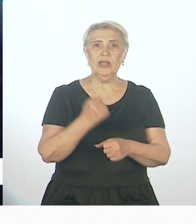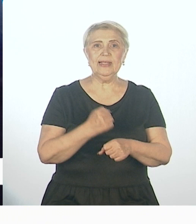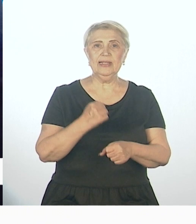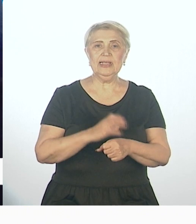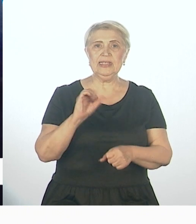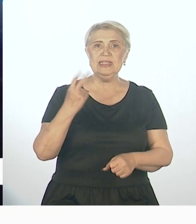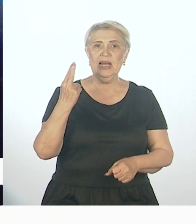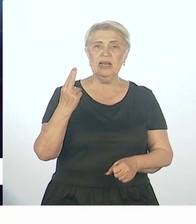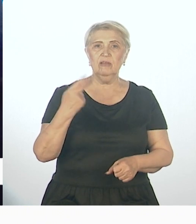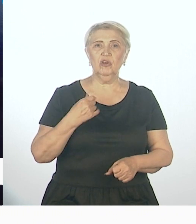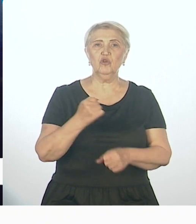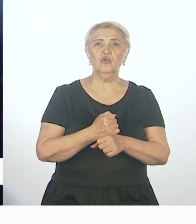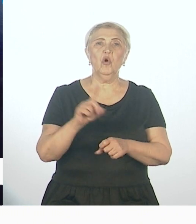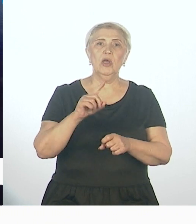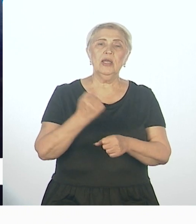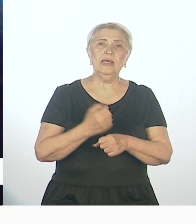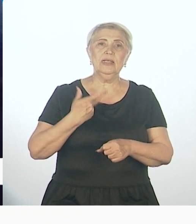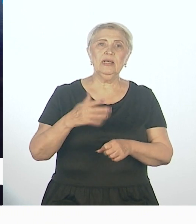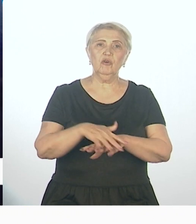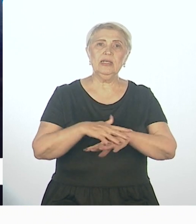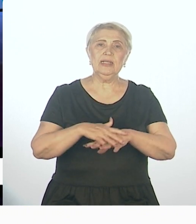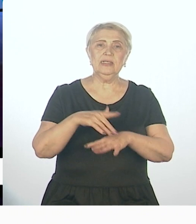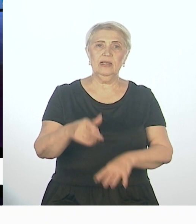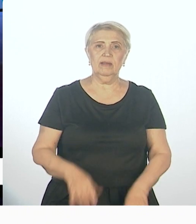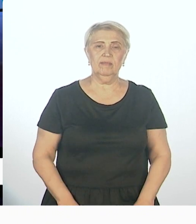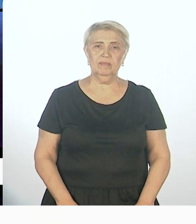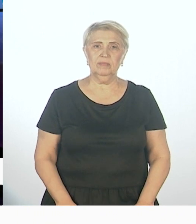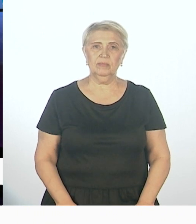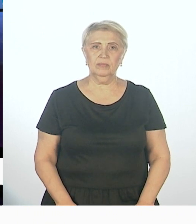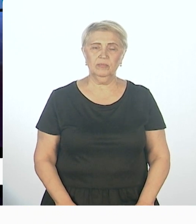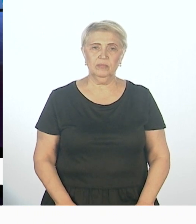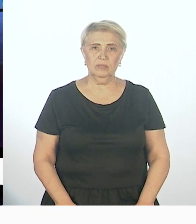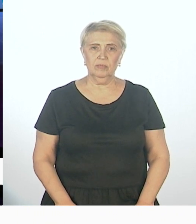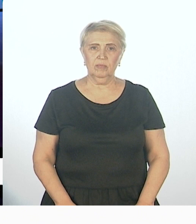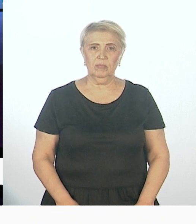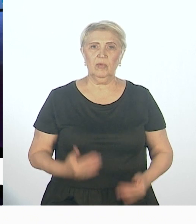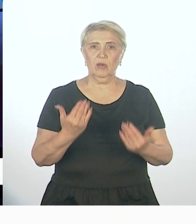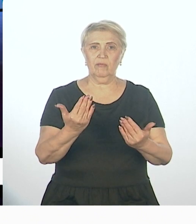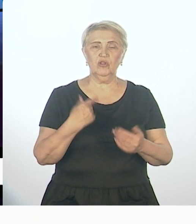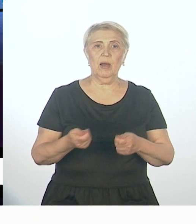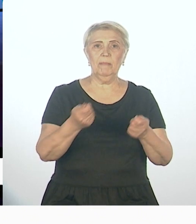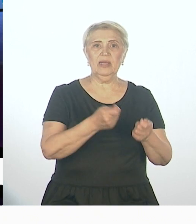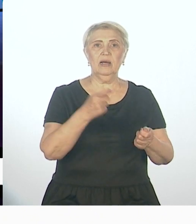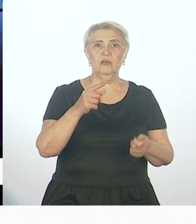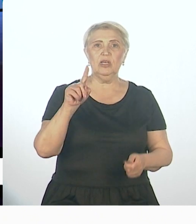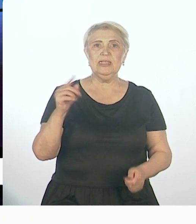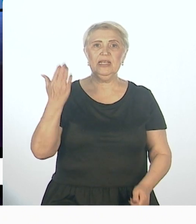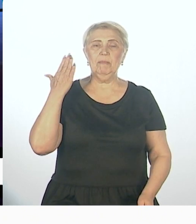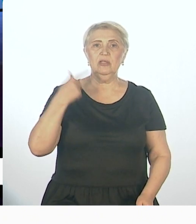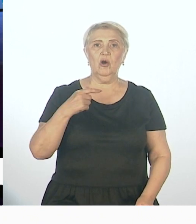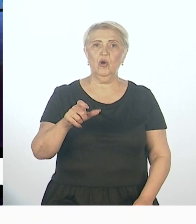центров по работе с населением муниципальных. А что, давайте подробнее, вот приехали с запада люди, там, с дальнего